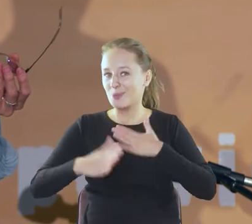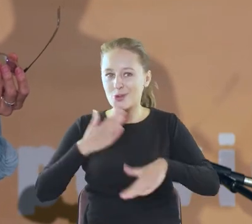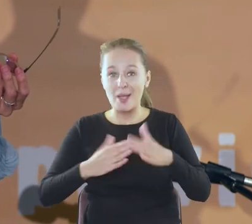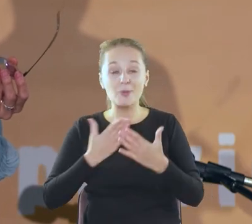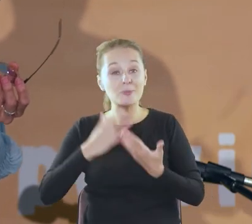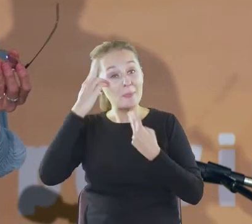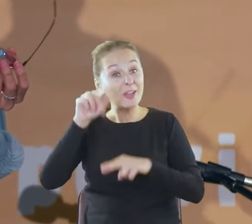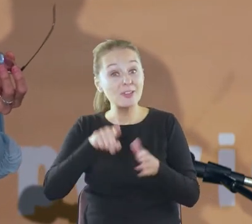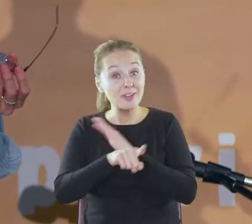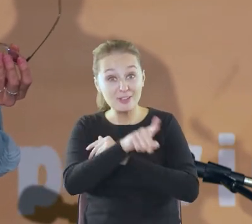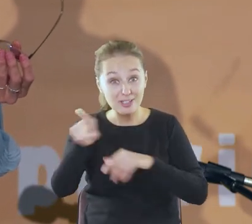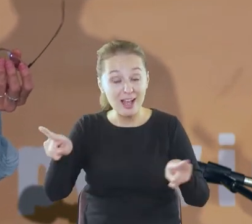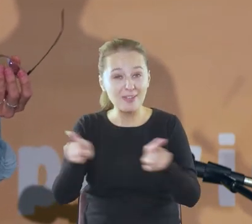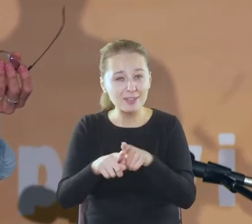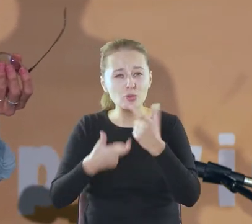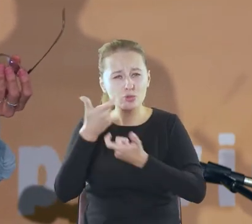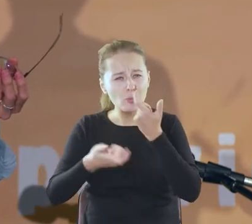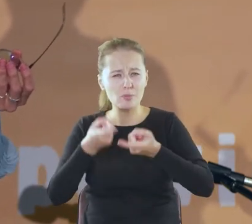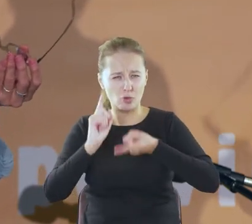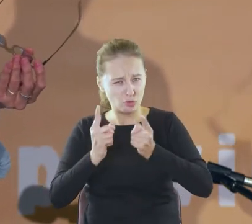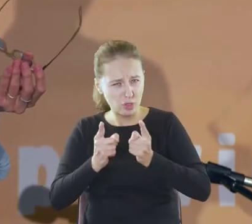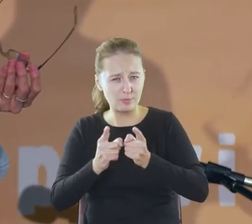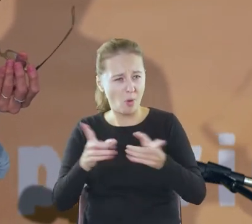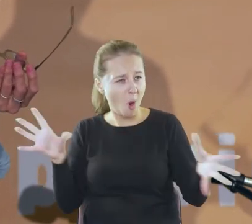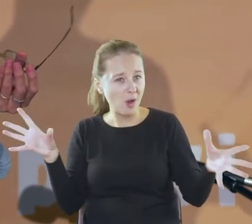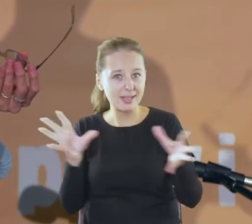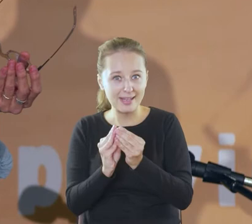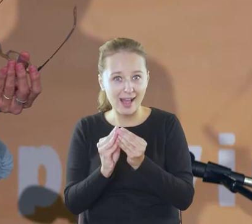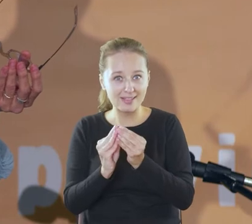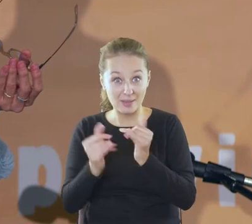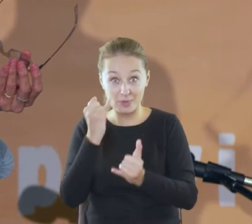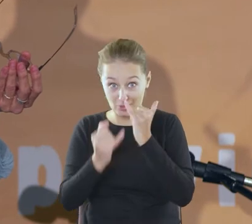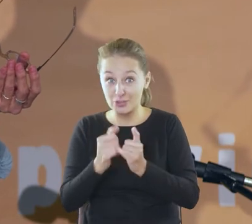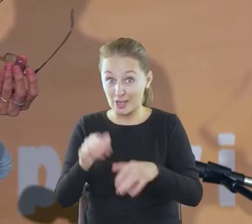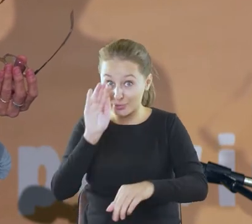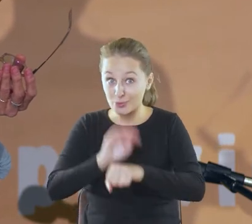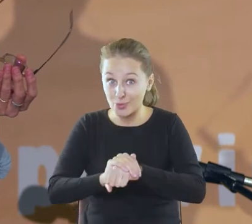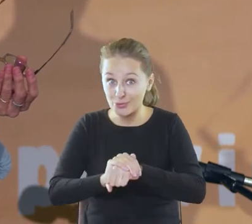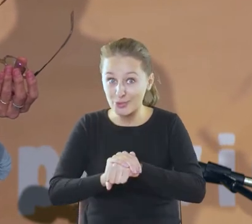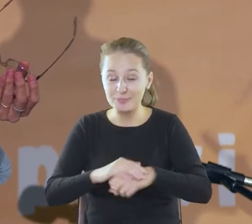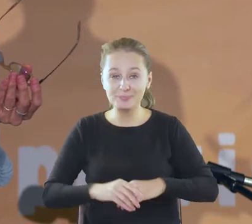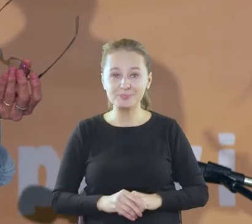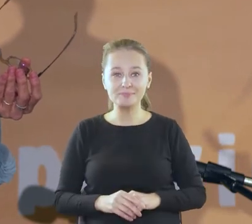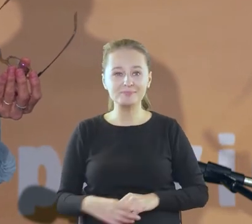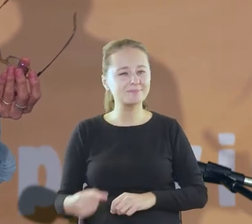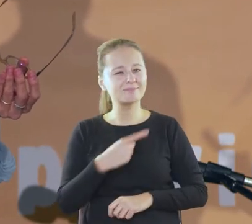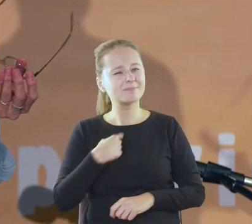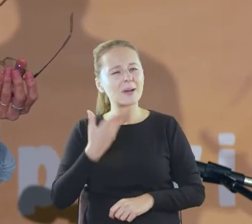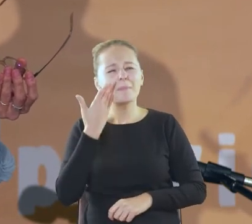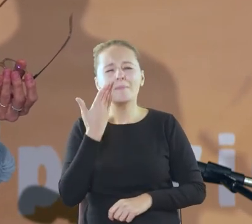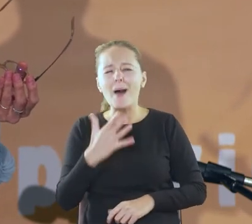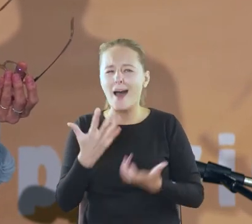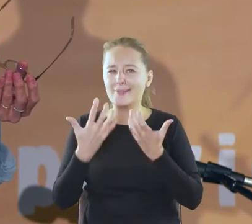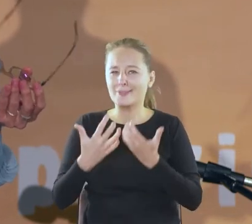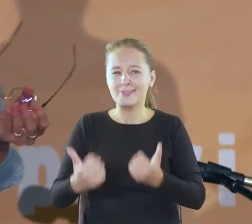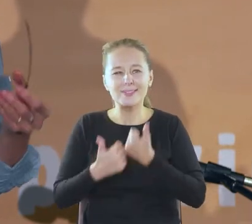Państwa również. Zrobimy to szybko, sprawnie i wspólnie, jeśli się Państwo na to zgodzą. A mnie będzie bardzo zależało na